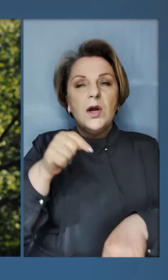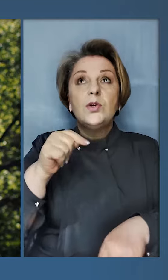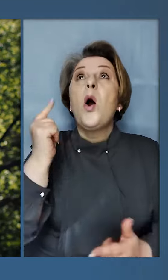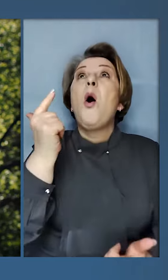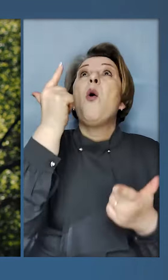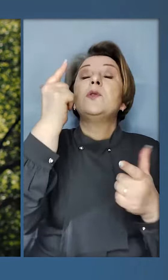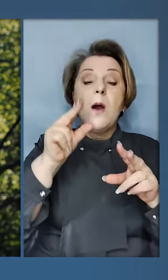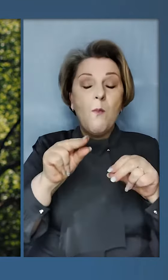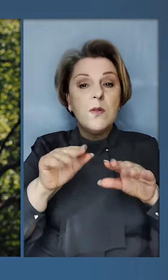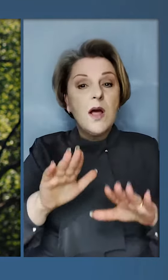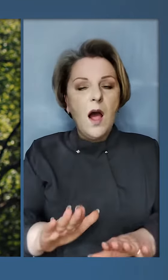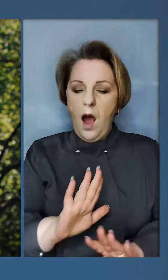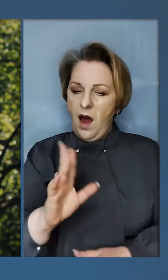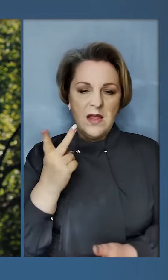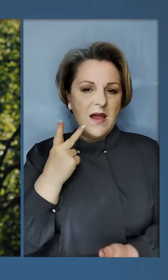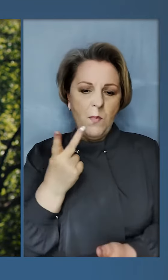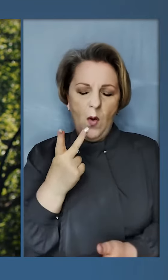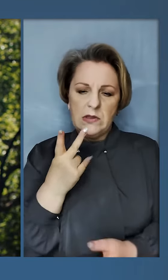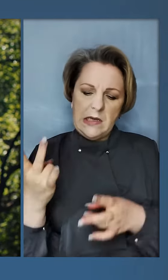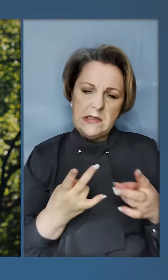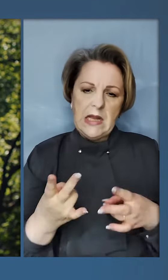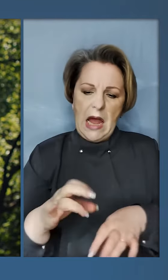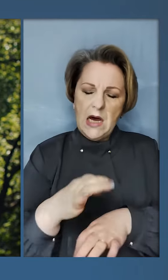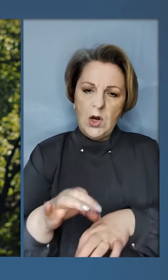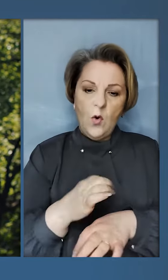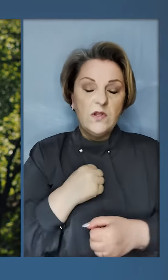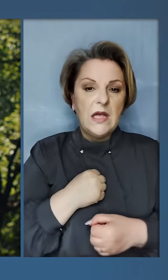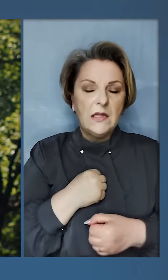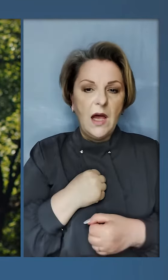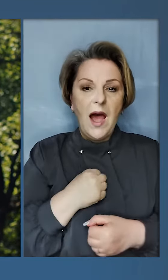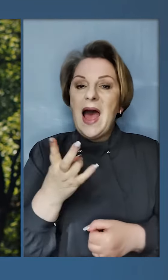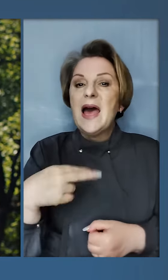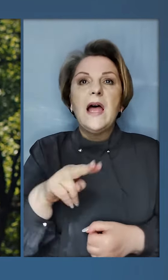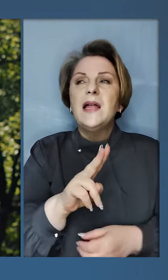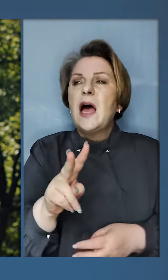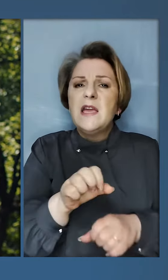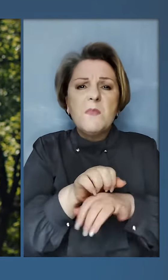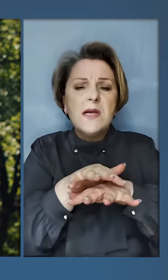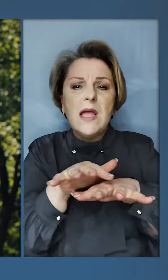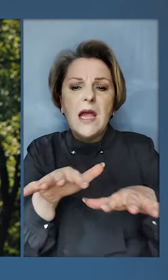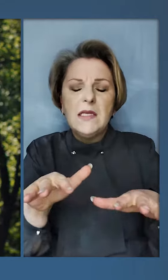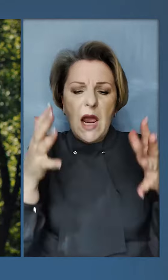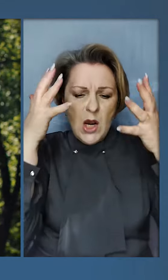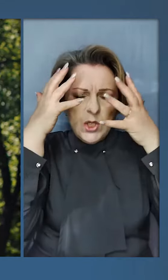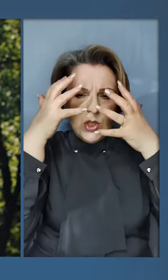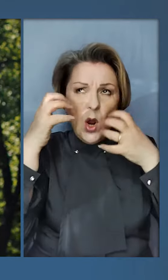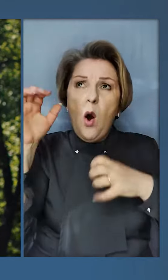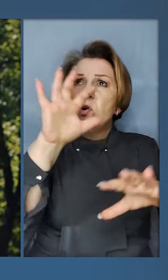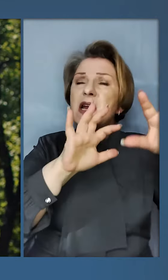відчувати Господню благодать, а не постійний терор зла, над якими нависли